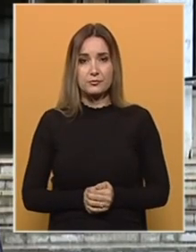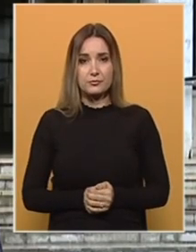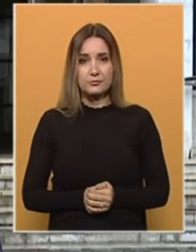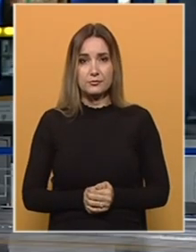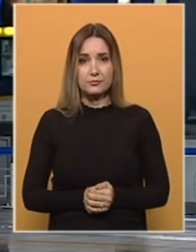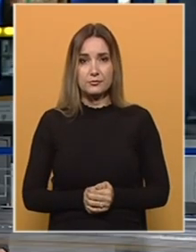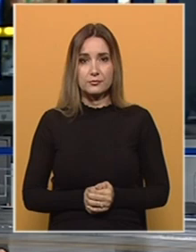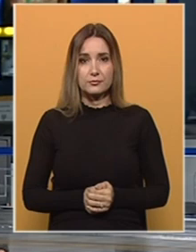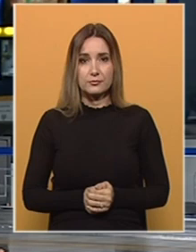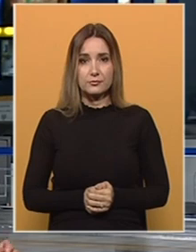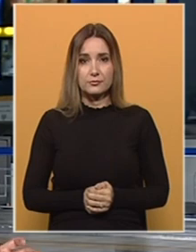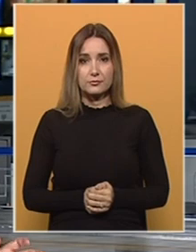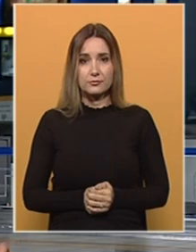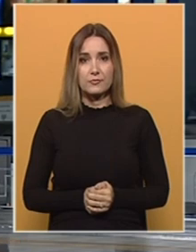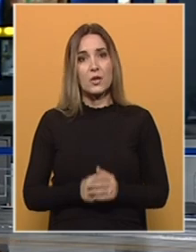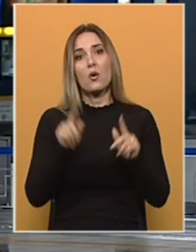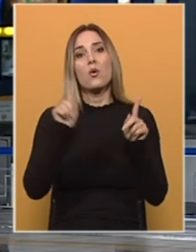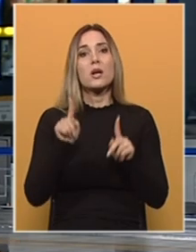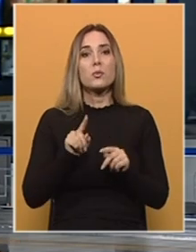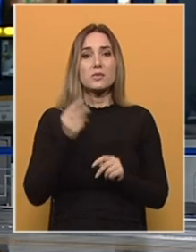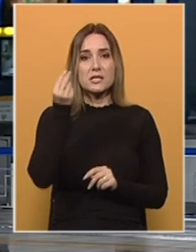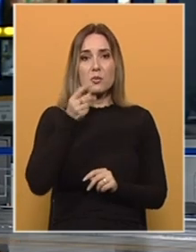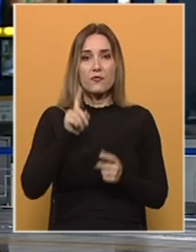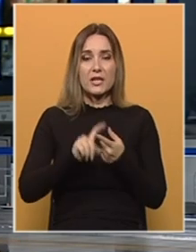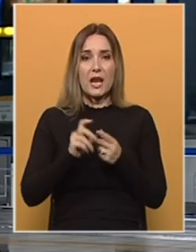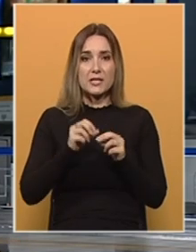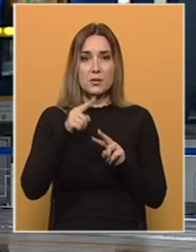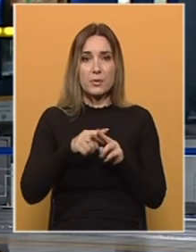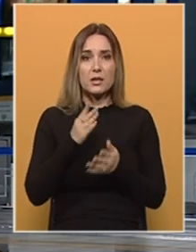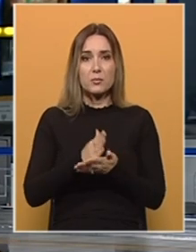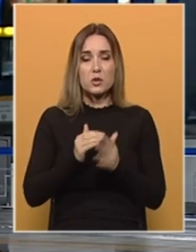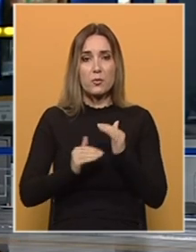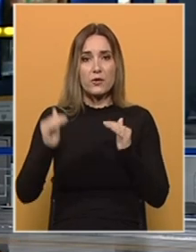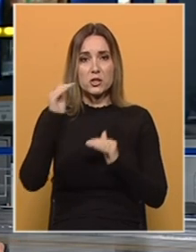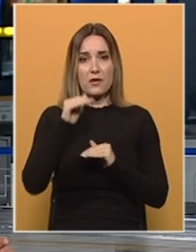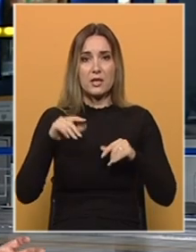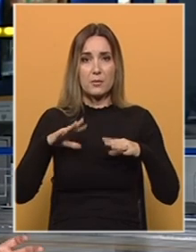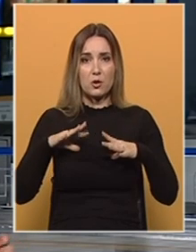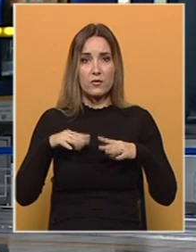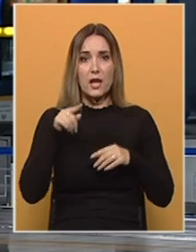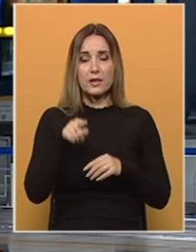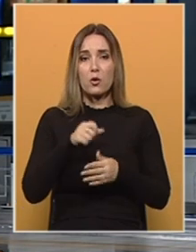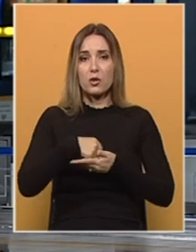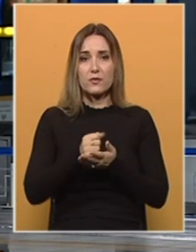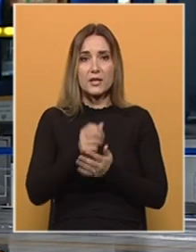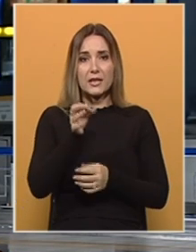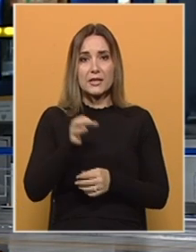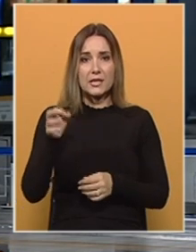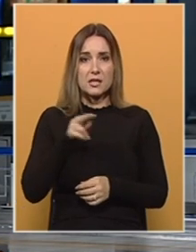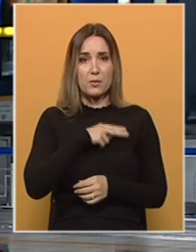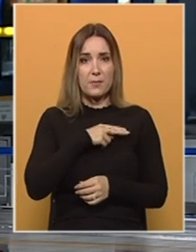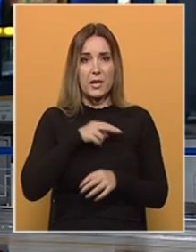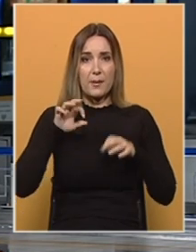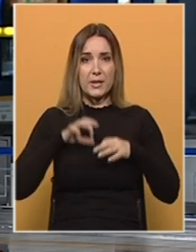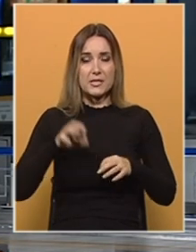Tuzla. U Republice Srpskoj federaciji BiH doći će do povećanja mirovina, bar tako tvrde entitetski premijeri.